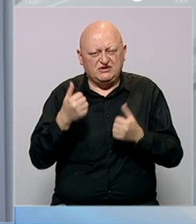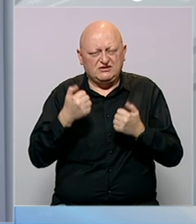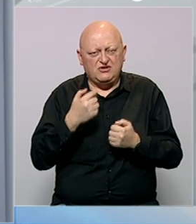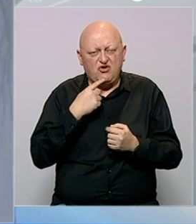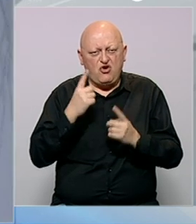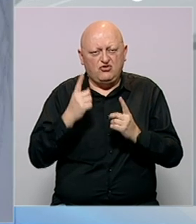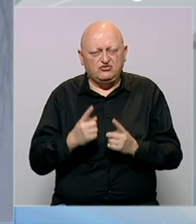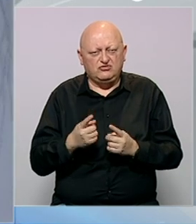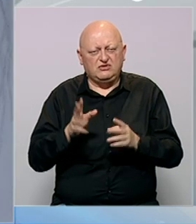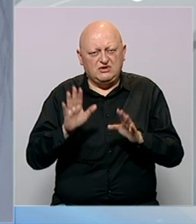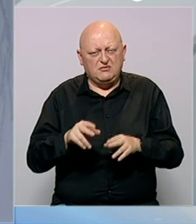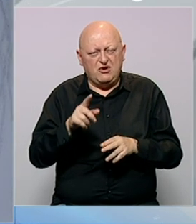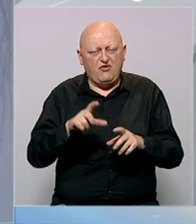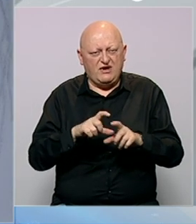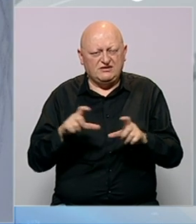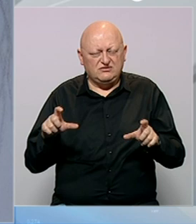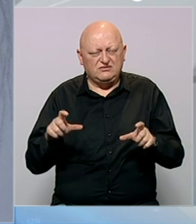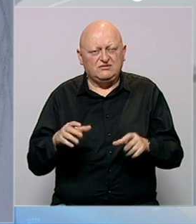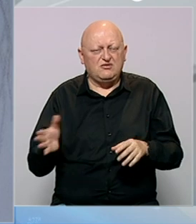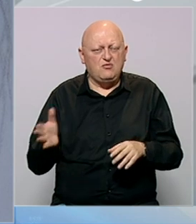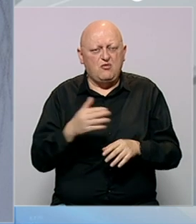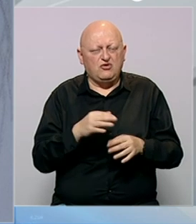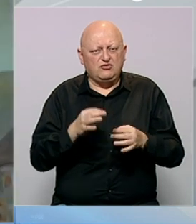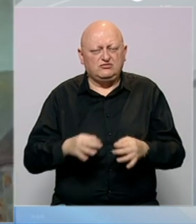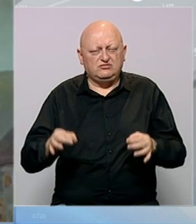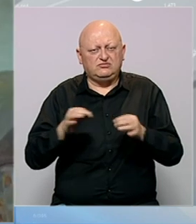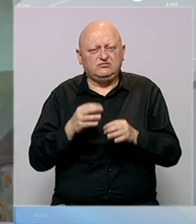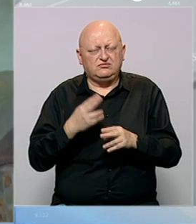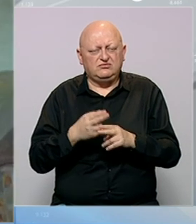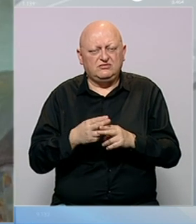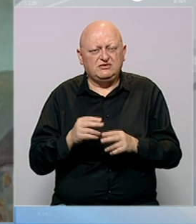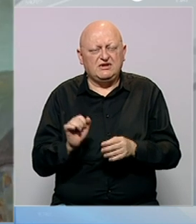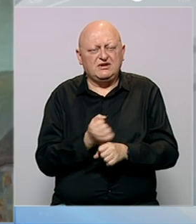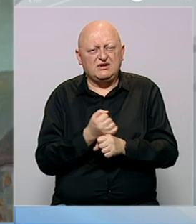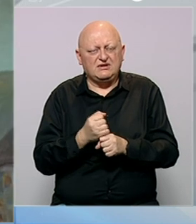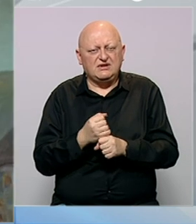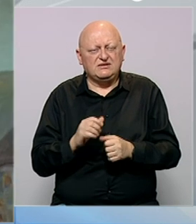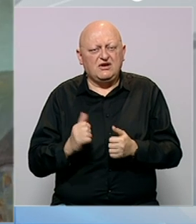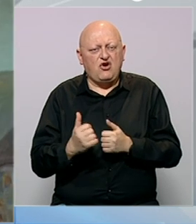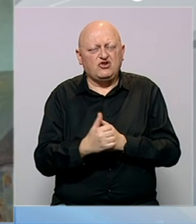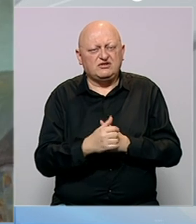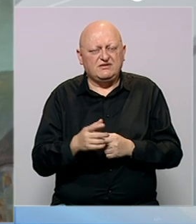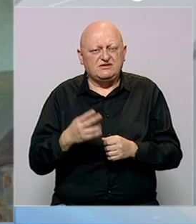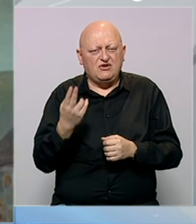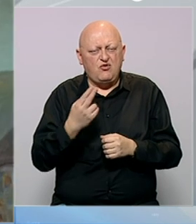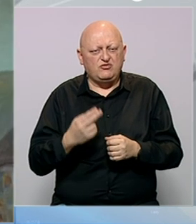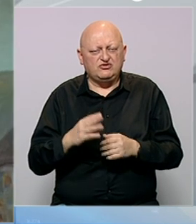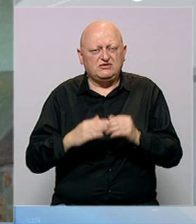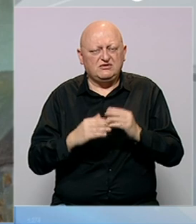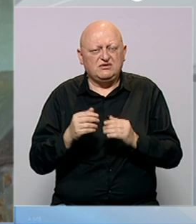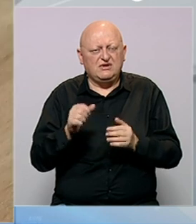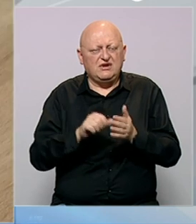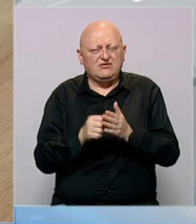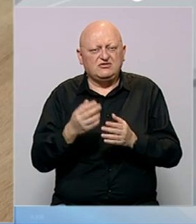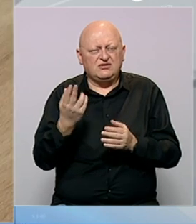koje se nalaze u posjedu ove institucije pokrenut je projekt pod nazivom Restauracija i konzervacija umjetničkih dijela grafičke